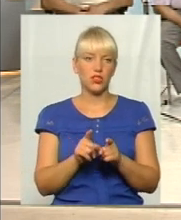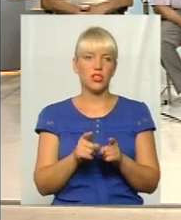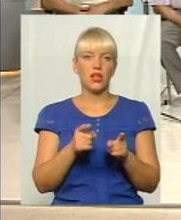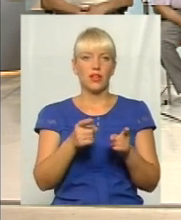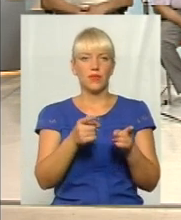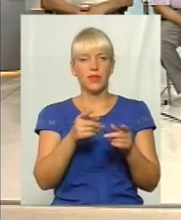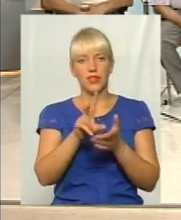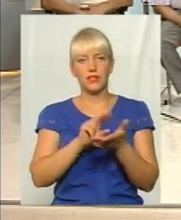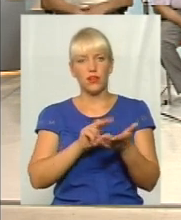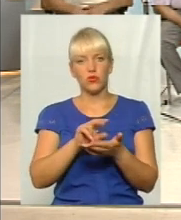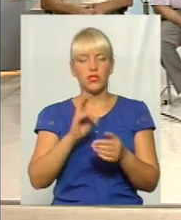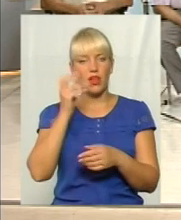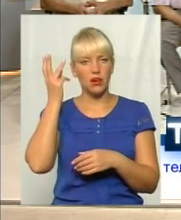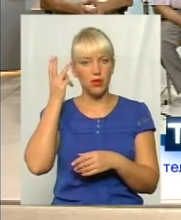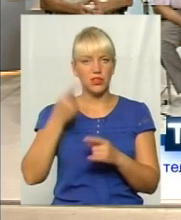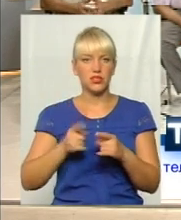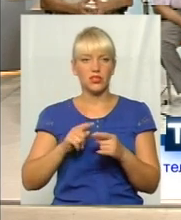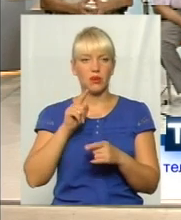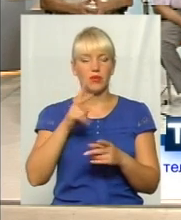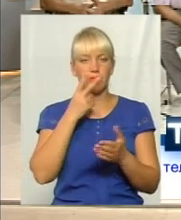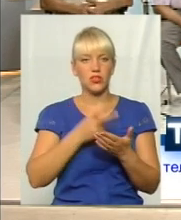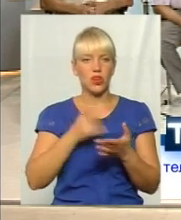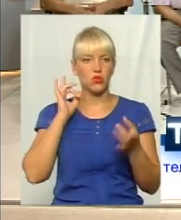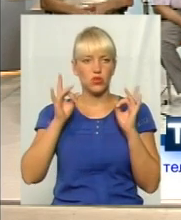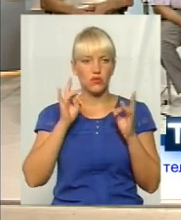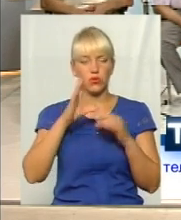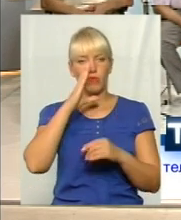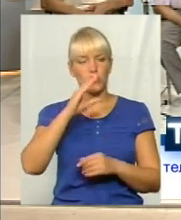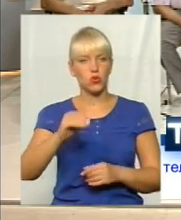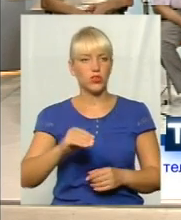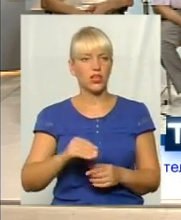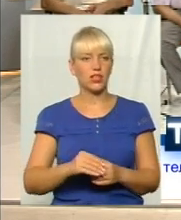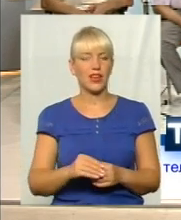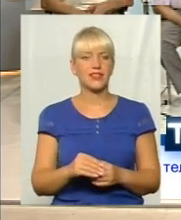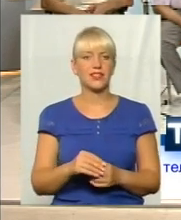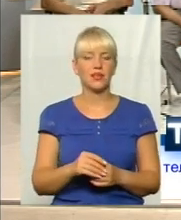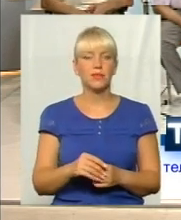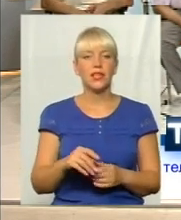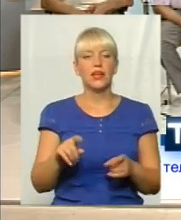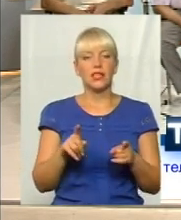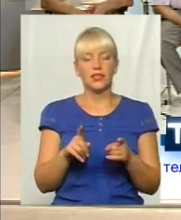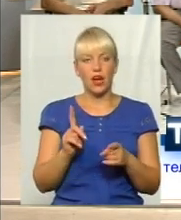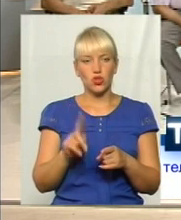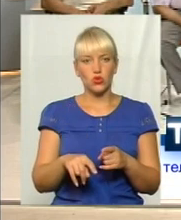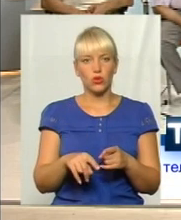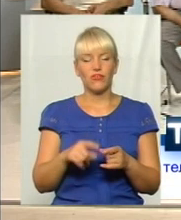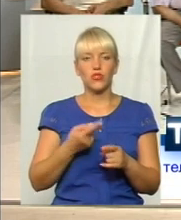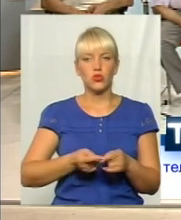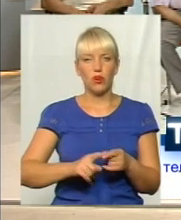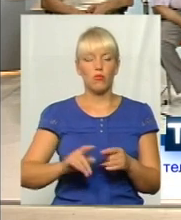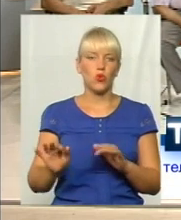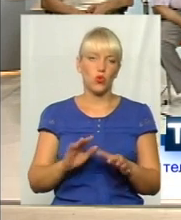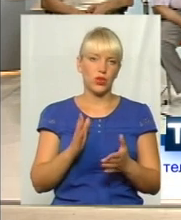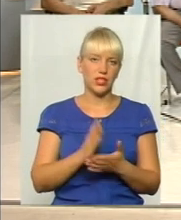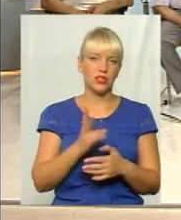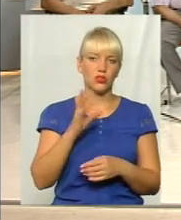Хмельницького, вони там теж передбачають озвучення от і маршрутних таксі. Так що в цьому рух йде.